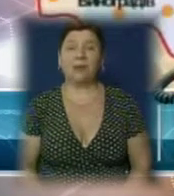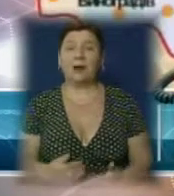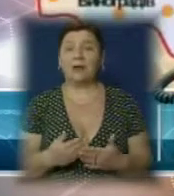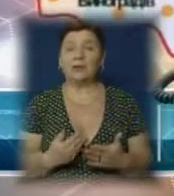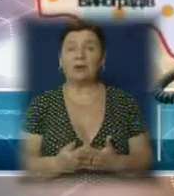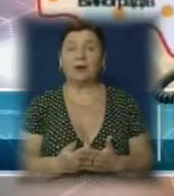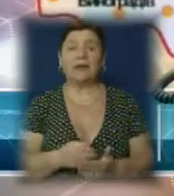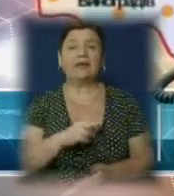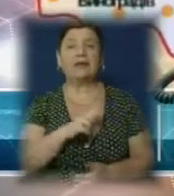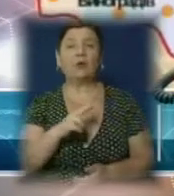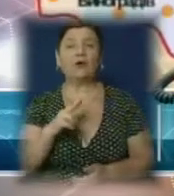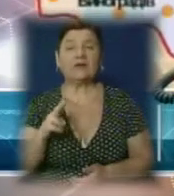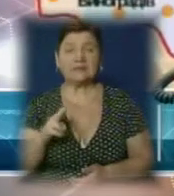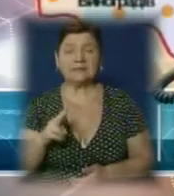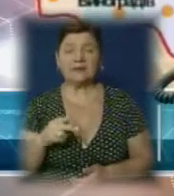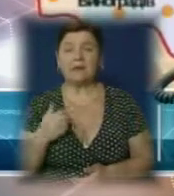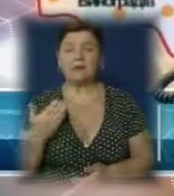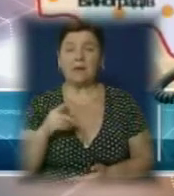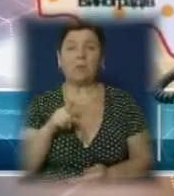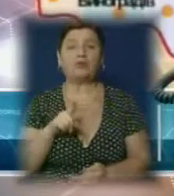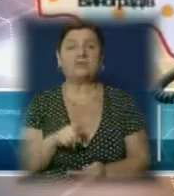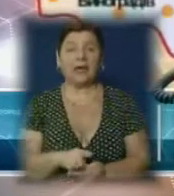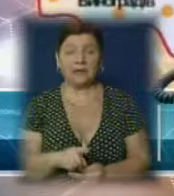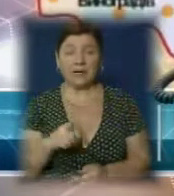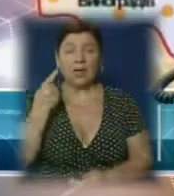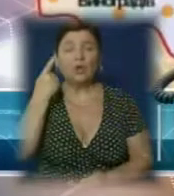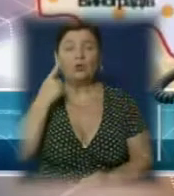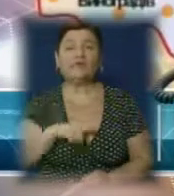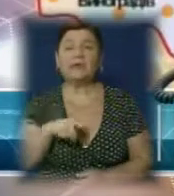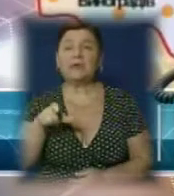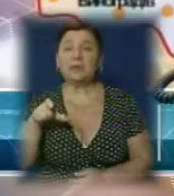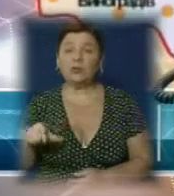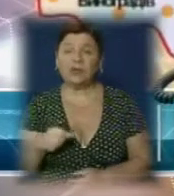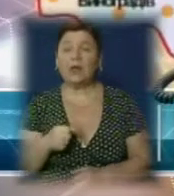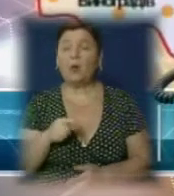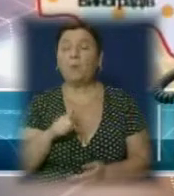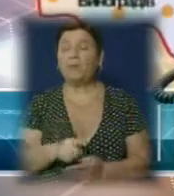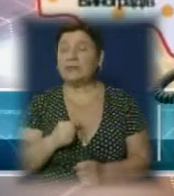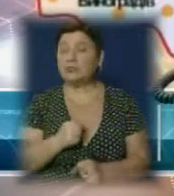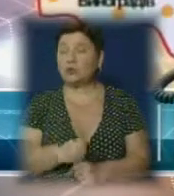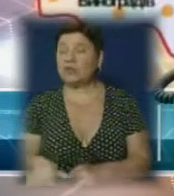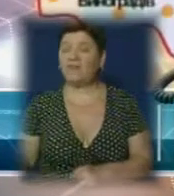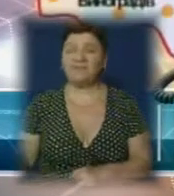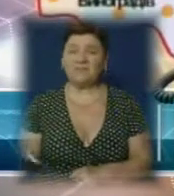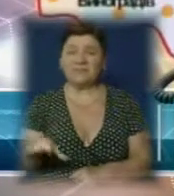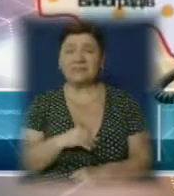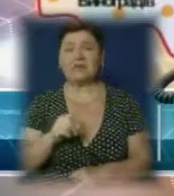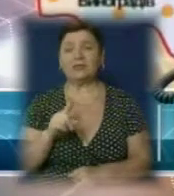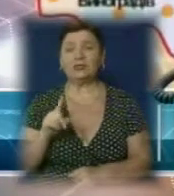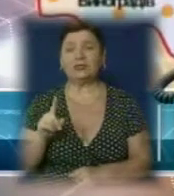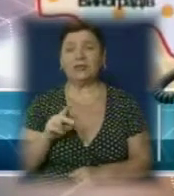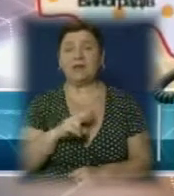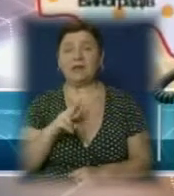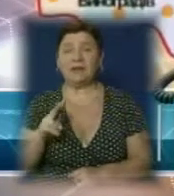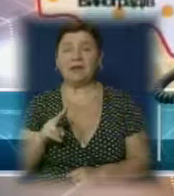якоїсь там посади, яку довірили їй люди, має робити нескільки для тих людей, які